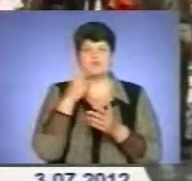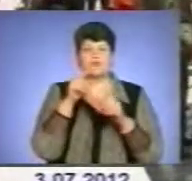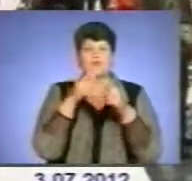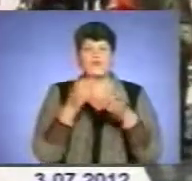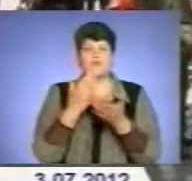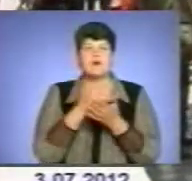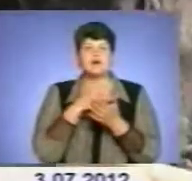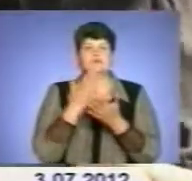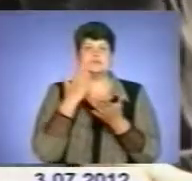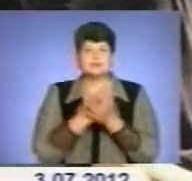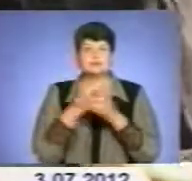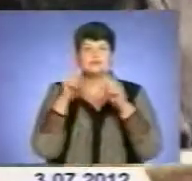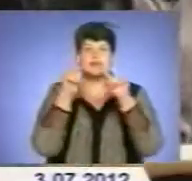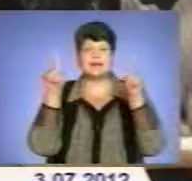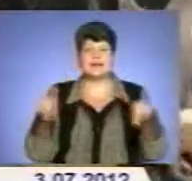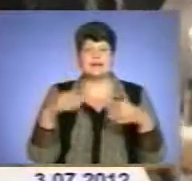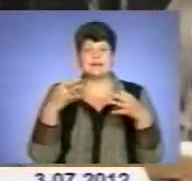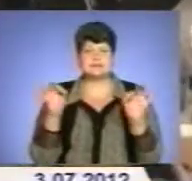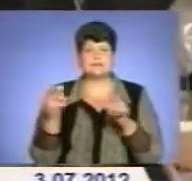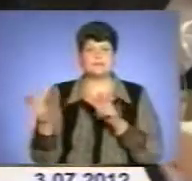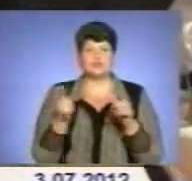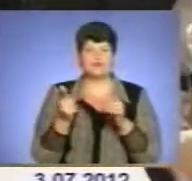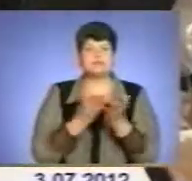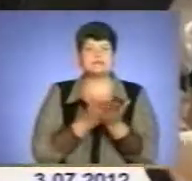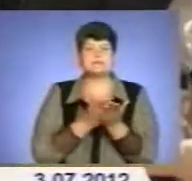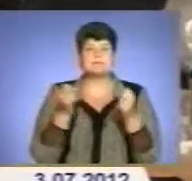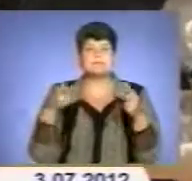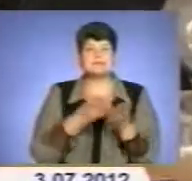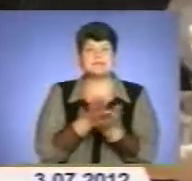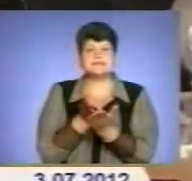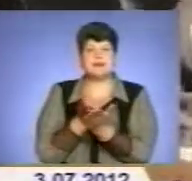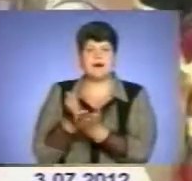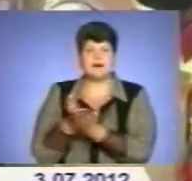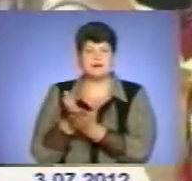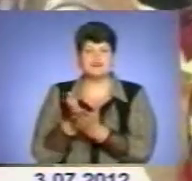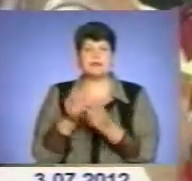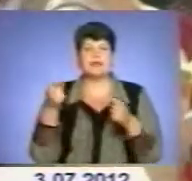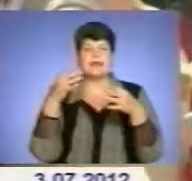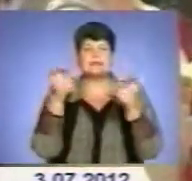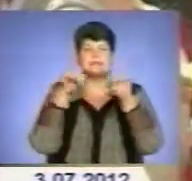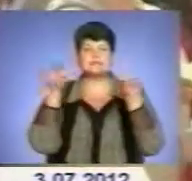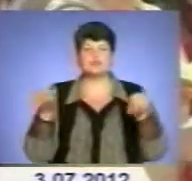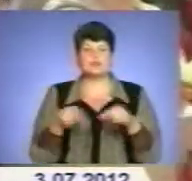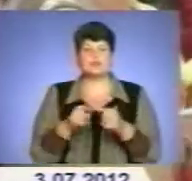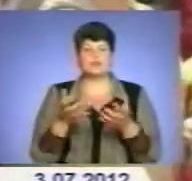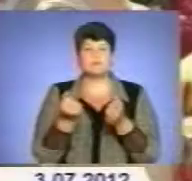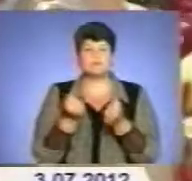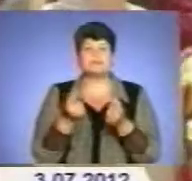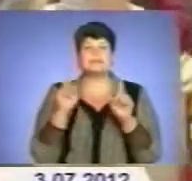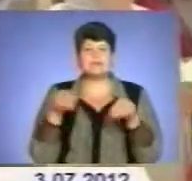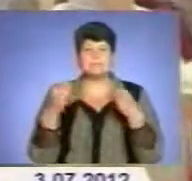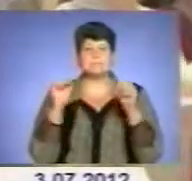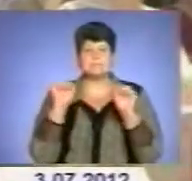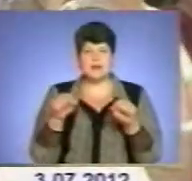на напрямки підготовки та спеціальності, а також ліцензований обсяг прийому, які дають право вищому навчальному